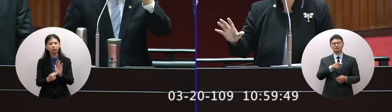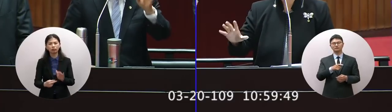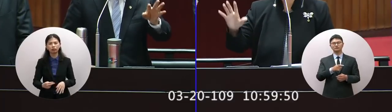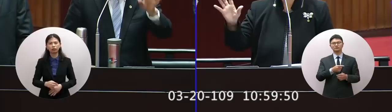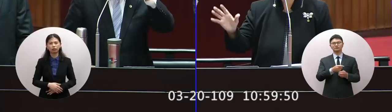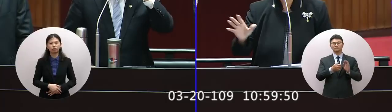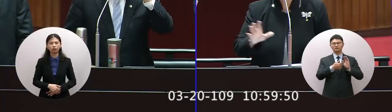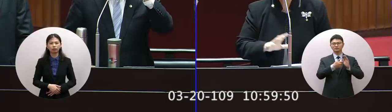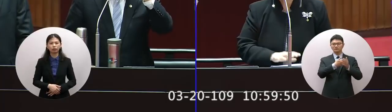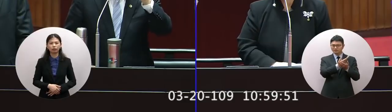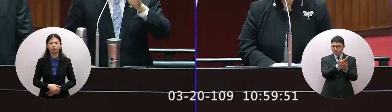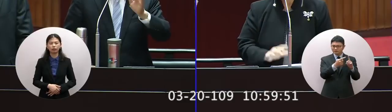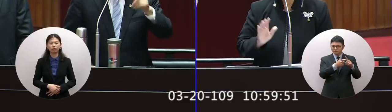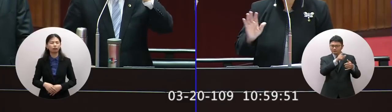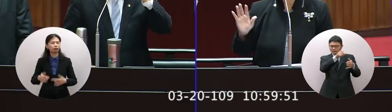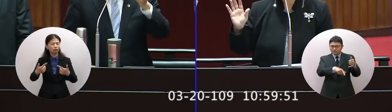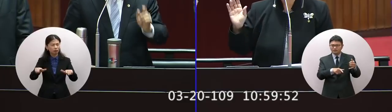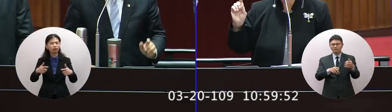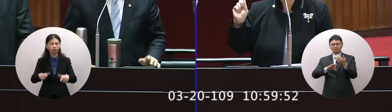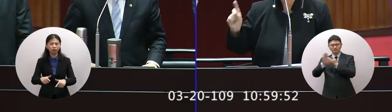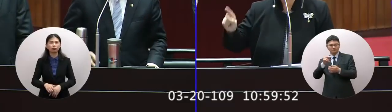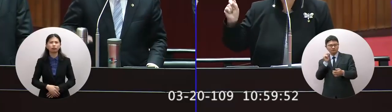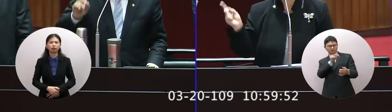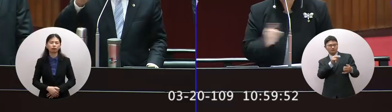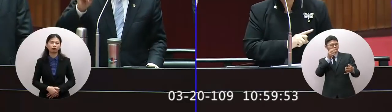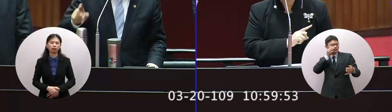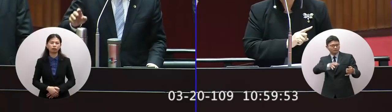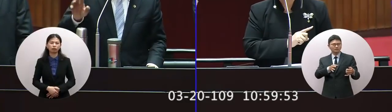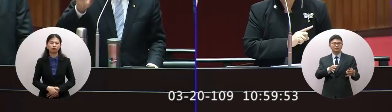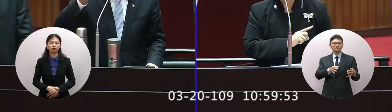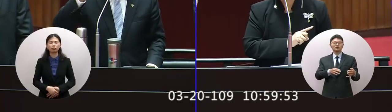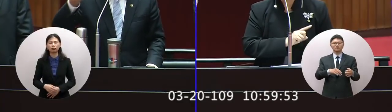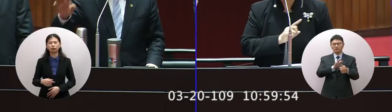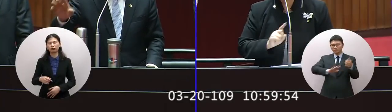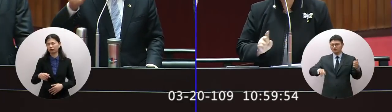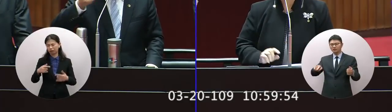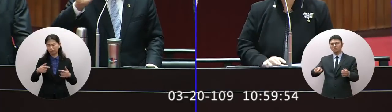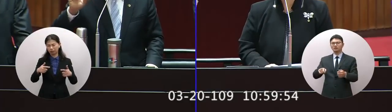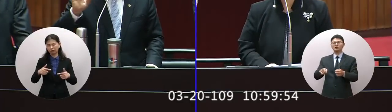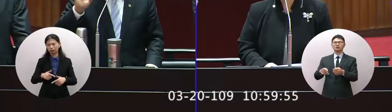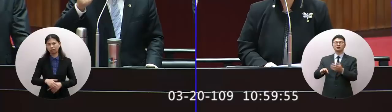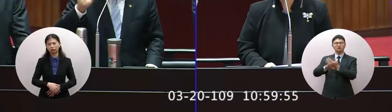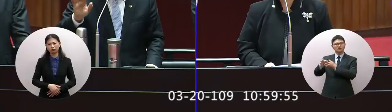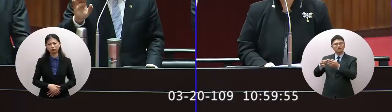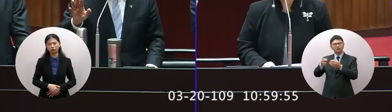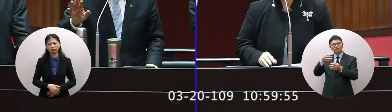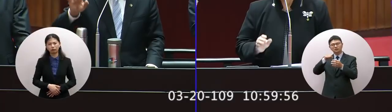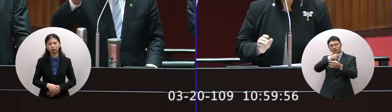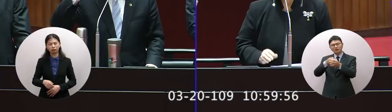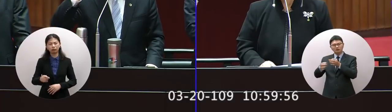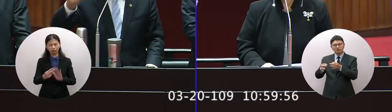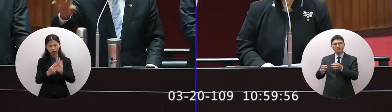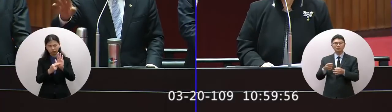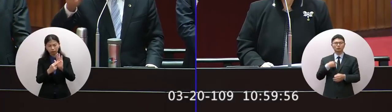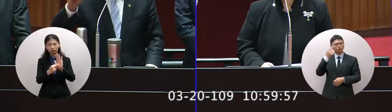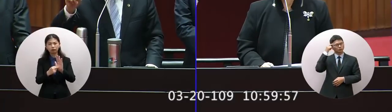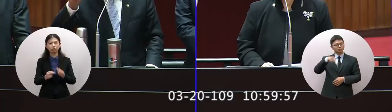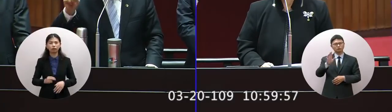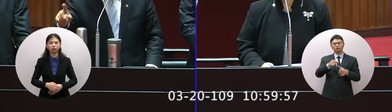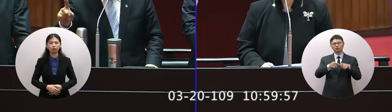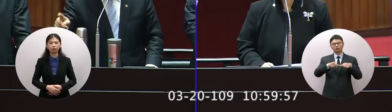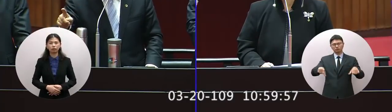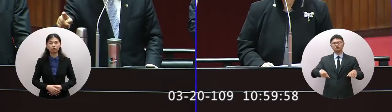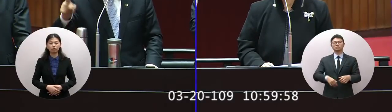喜歡他然後就要這樣子其實這樣子不能一桿子打死一船人這個我是覺得這樣子不公平確實說就是